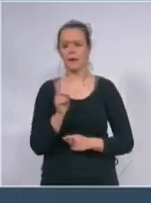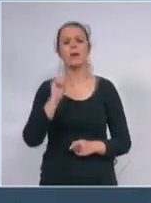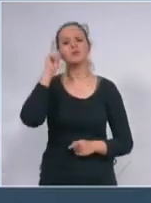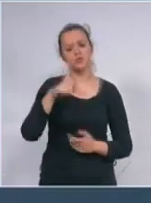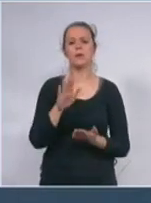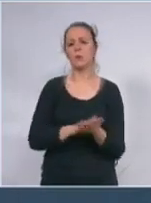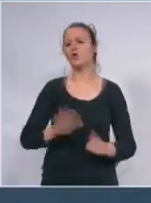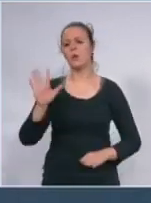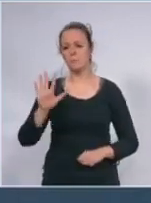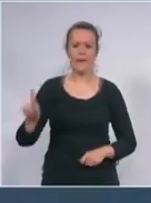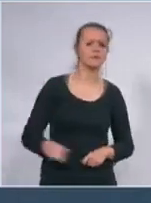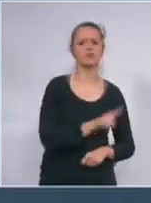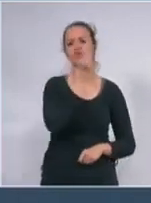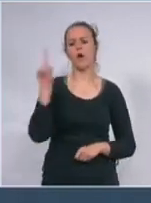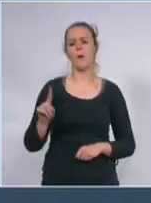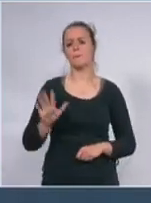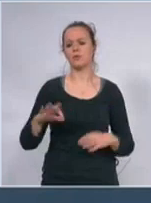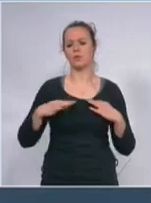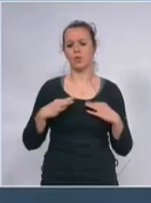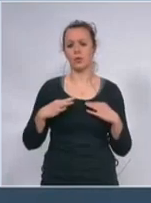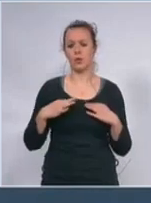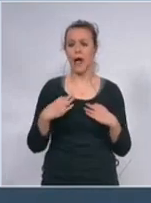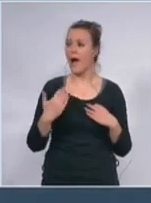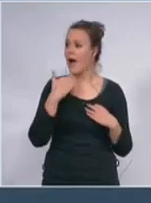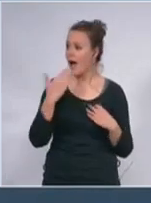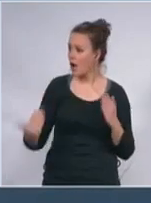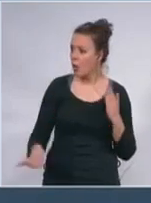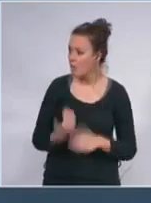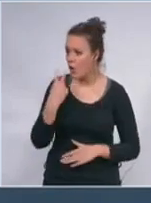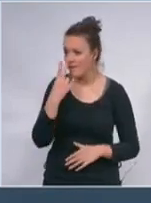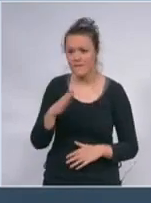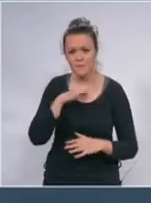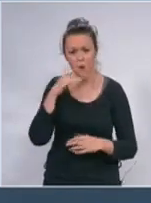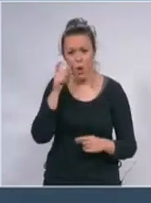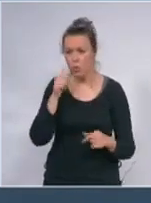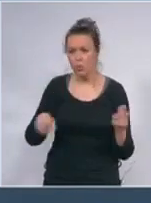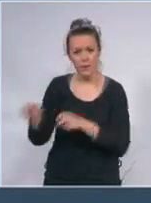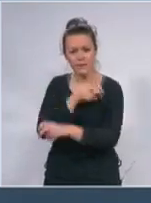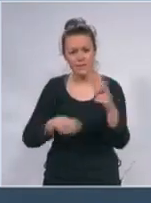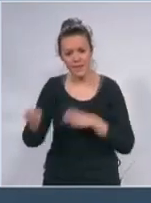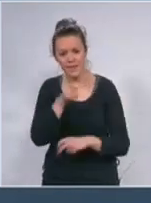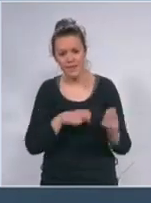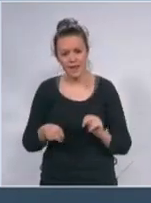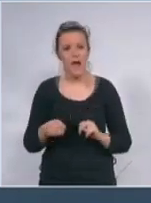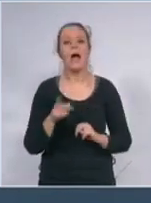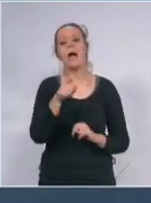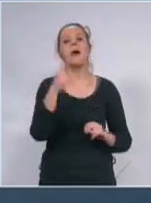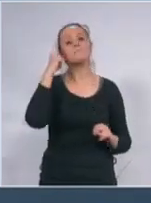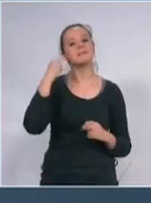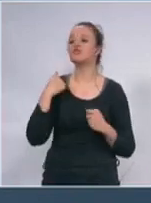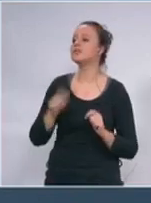ne bude li to dovoljno budemo li opet videli velike broj ljudi na ulici a nemoj da vam govorim da imamo metode kojima tu ustanovljamo bez ikakvih problema